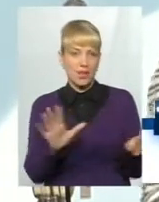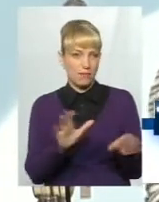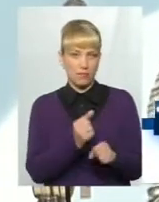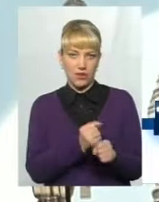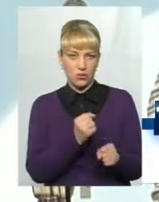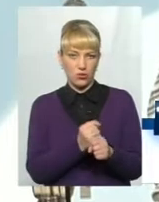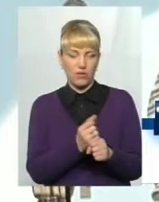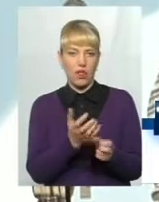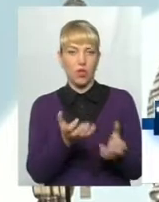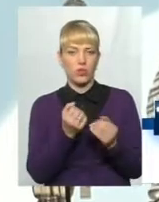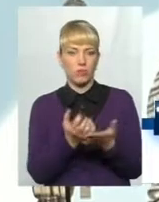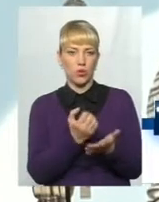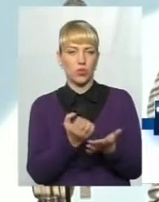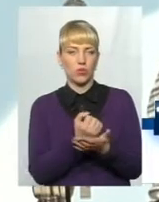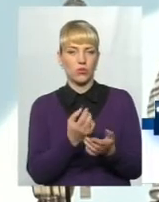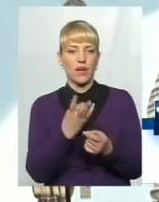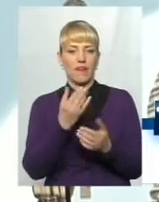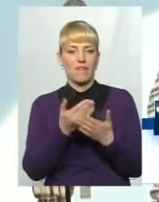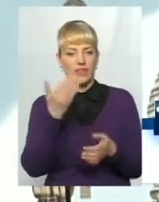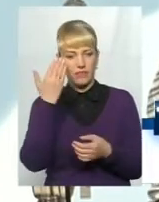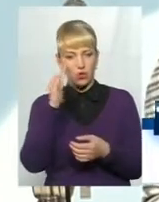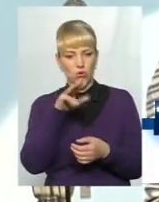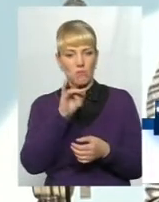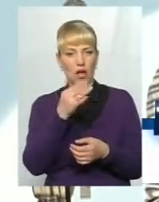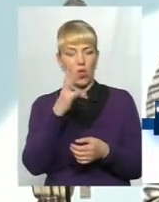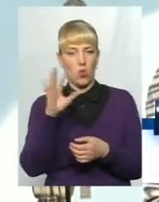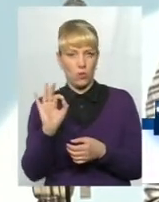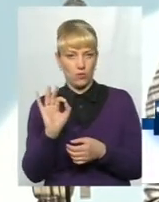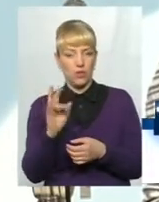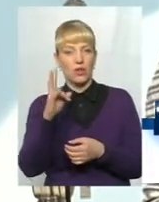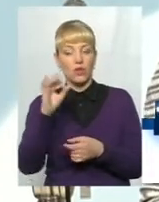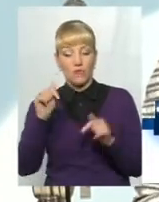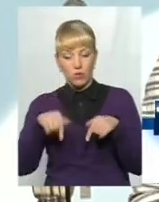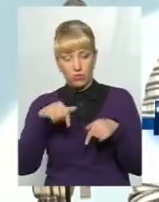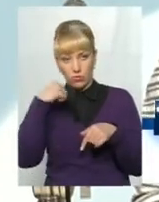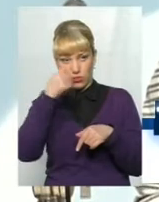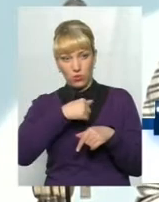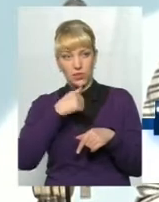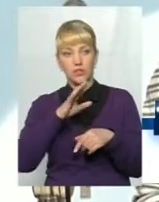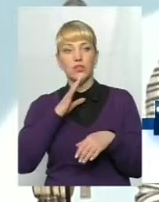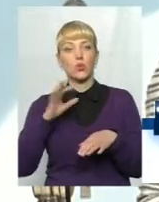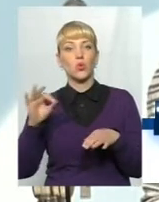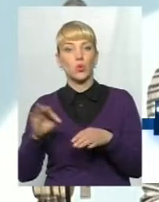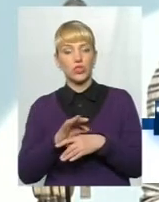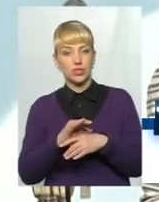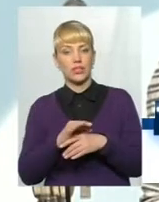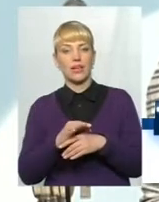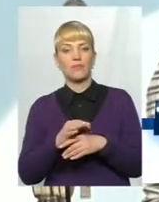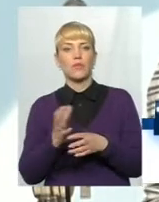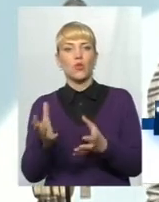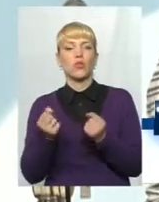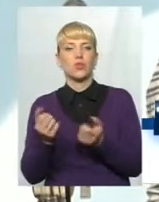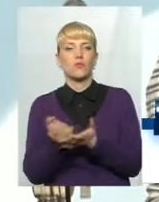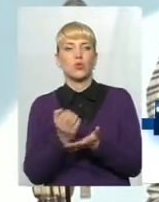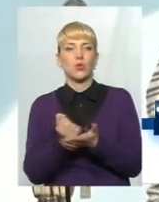отримала тільки дохід від відчуження в 2015 році майна. Хоча в цьому році вона дуже різко стала отримувати